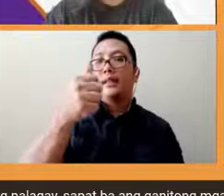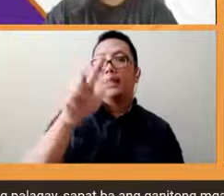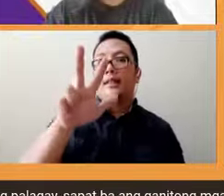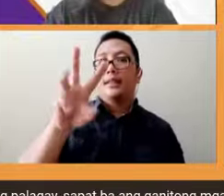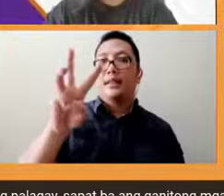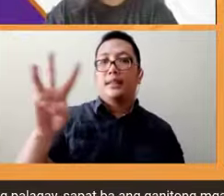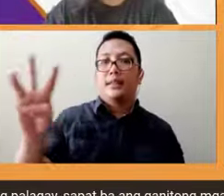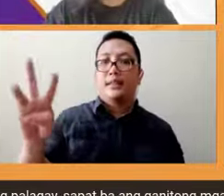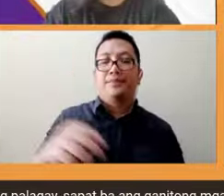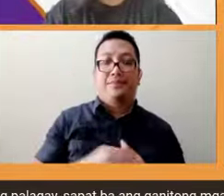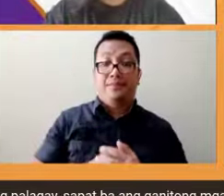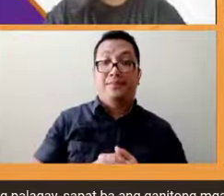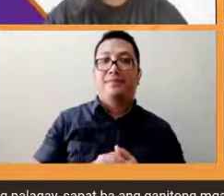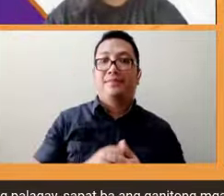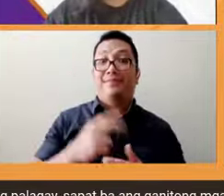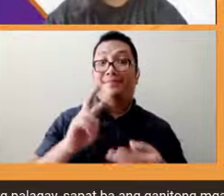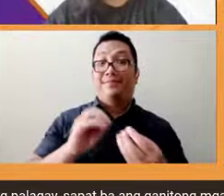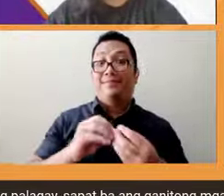two